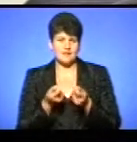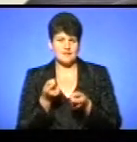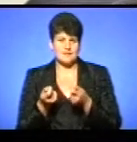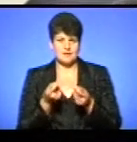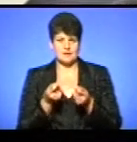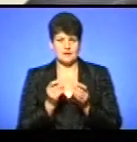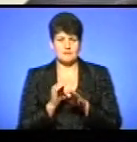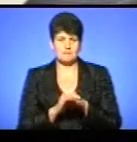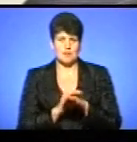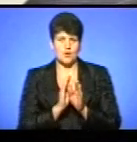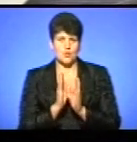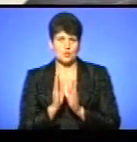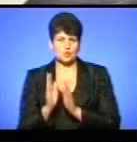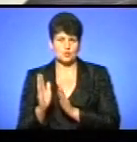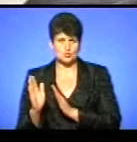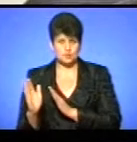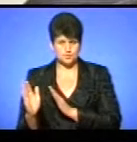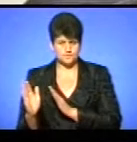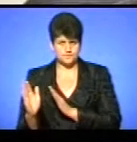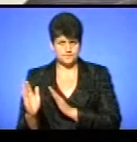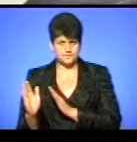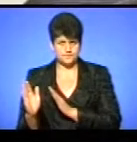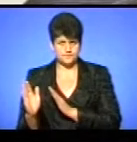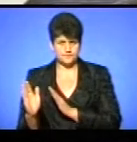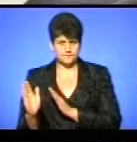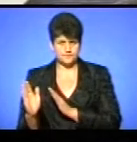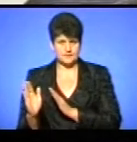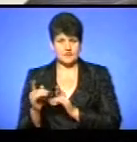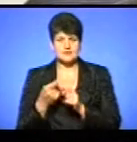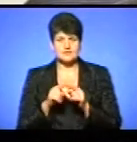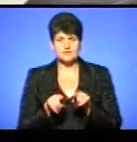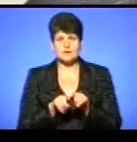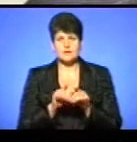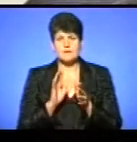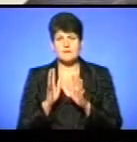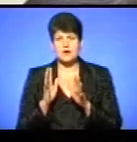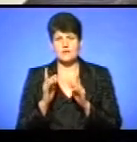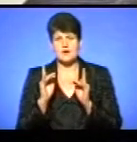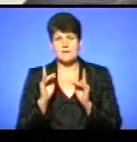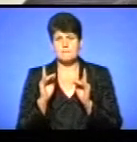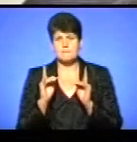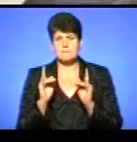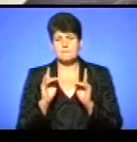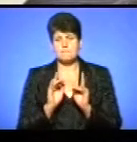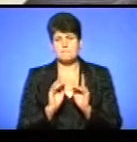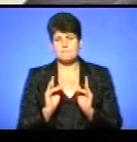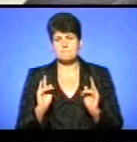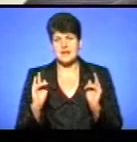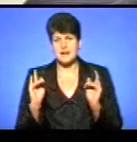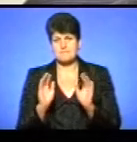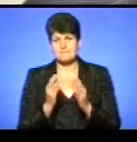скажімо, така паркова мебель, можна сказати так назвати,